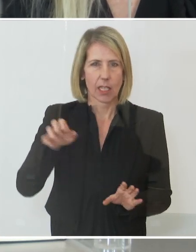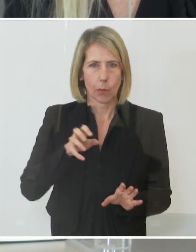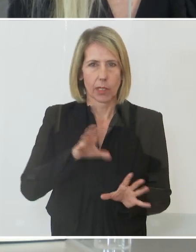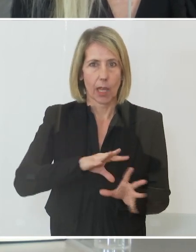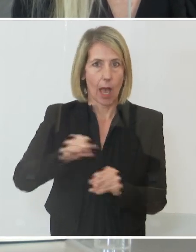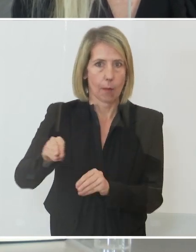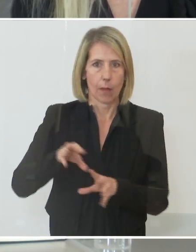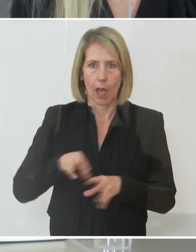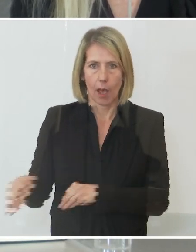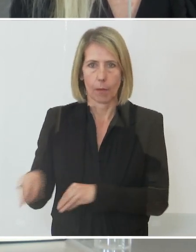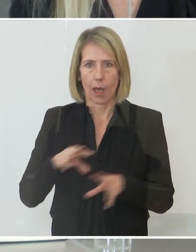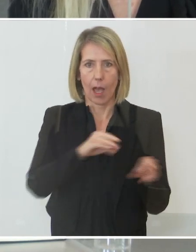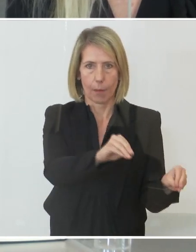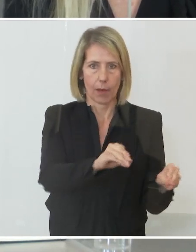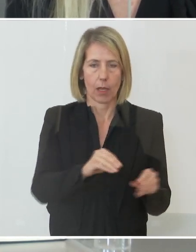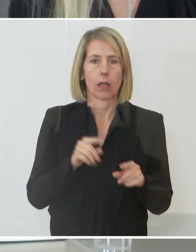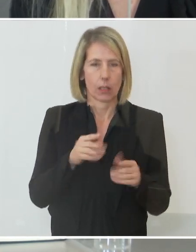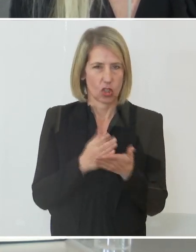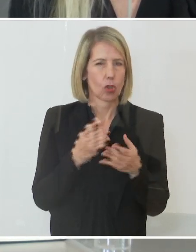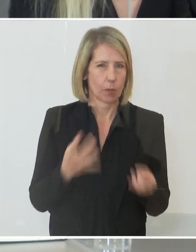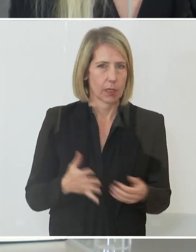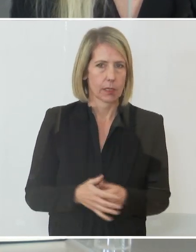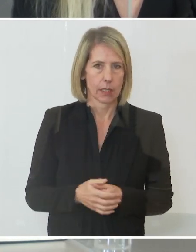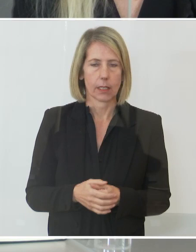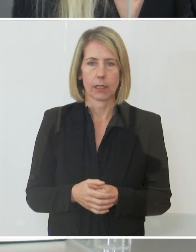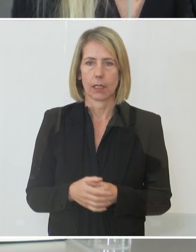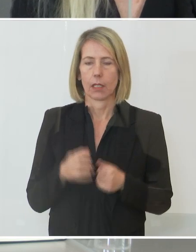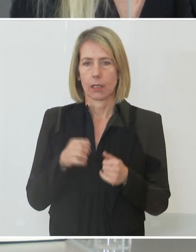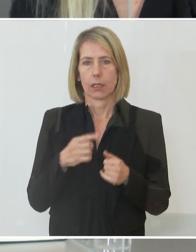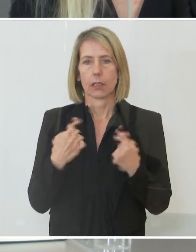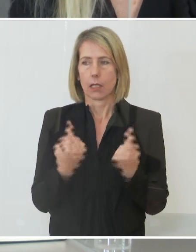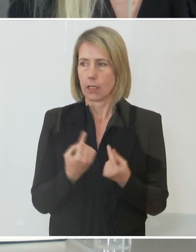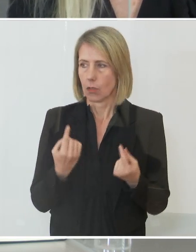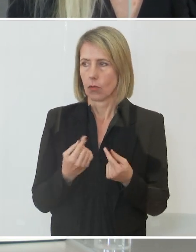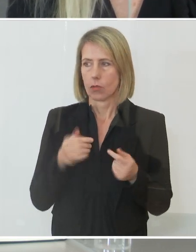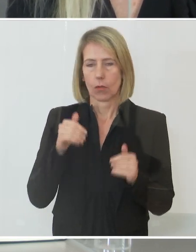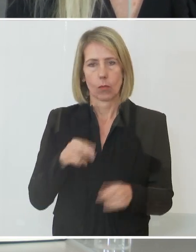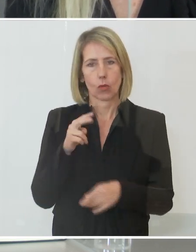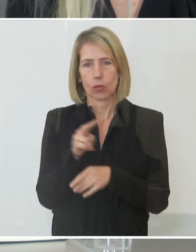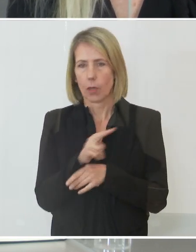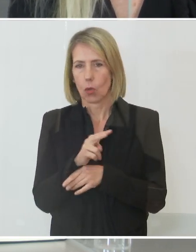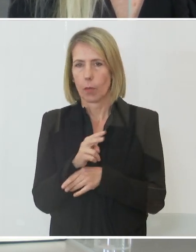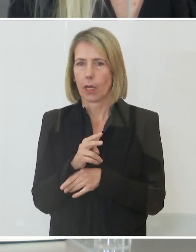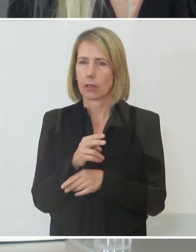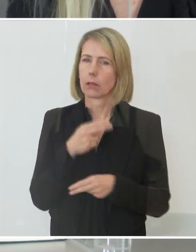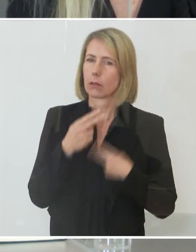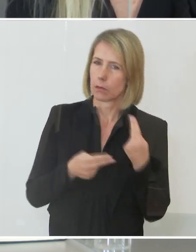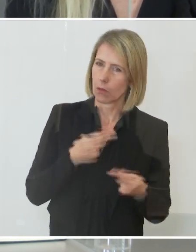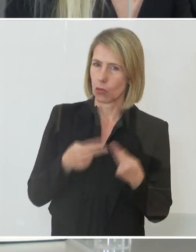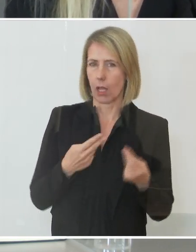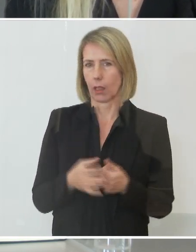was schon passiert ist. Und so müssen wir auf diese Situation eingehen und insbesondere